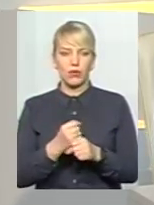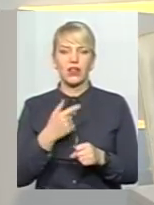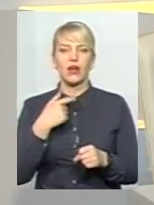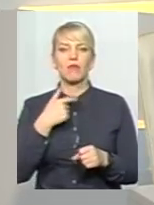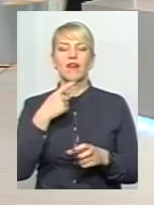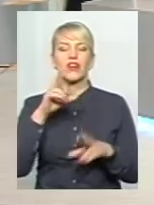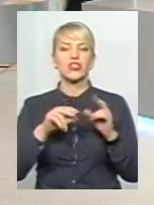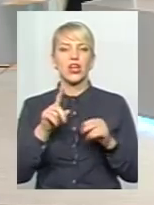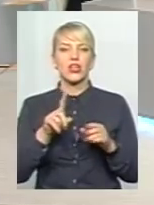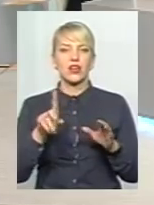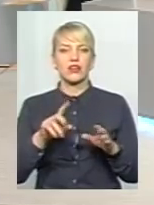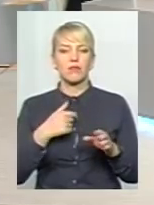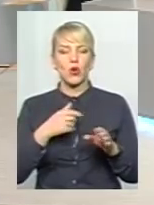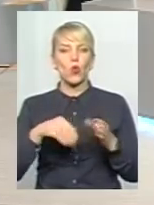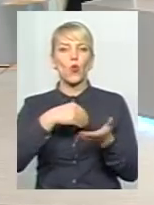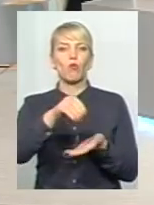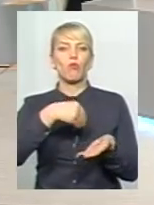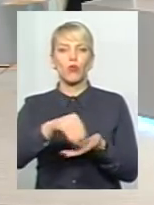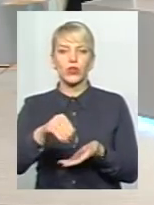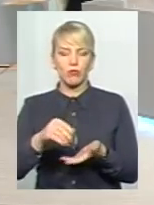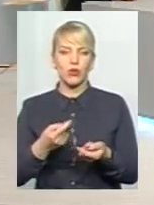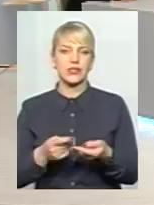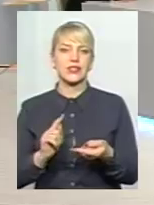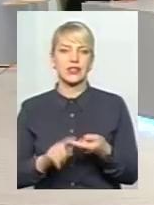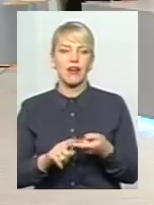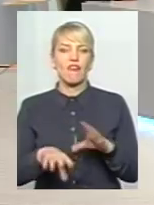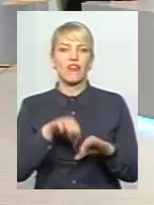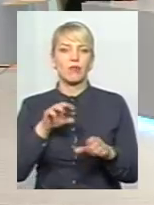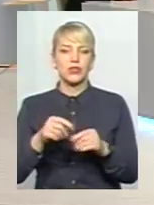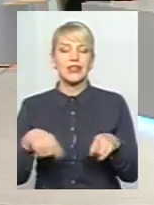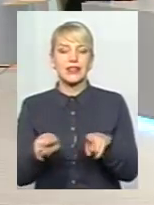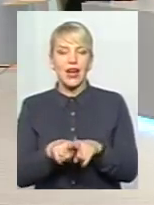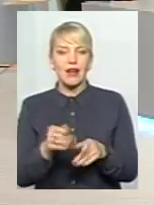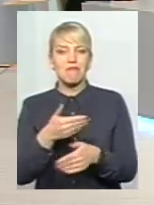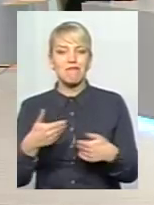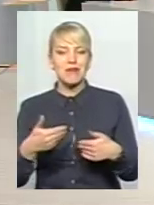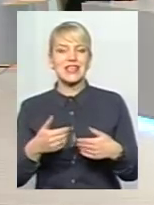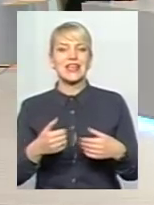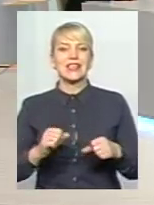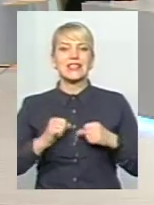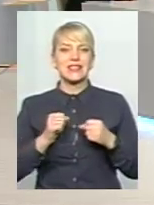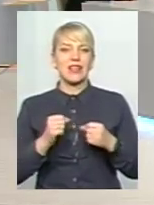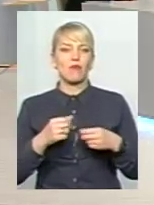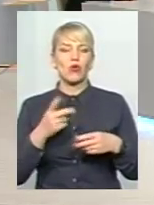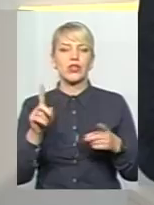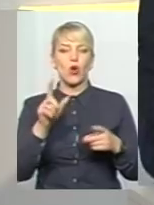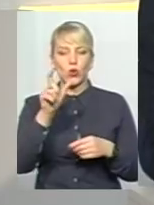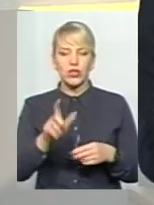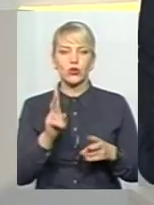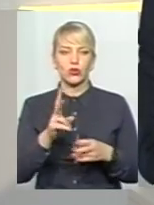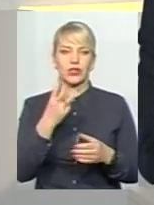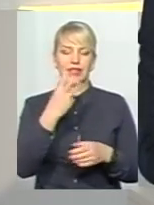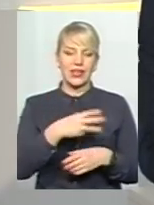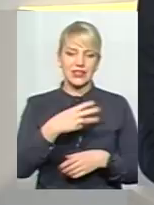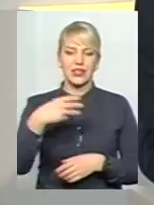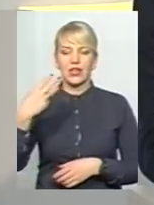купуєте. Ну, 91 сім'я – це не є якась критична маса. В такий спосіб ми стимулюємо людину, який 30-35 років, яка працює